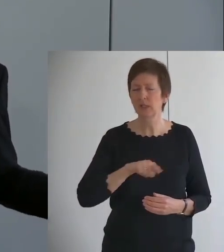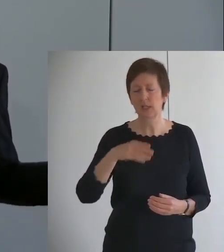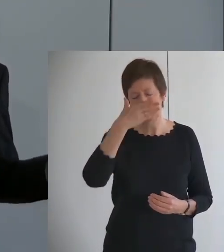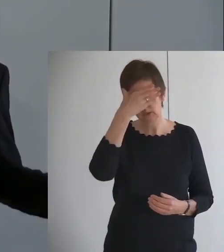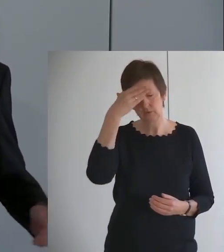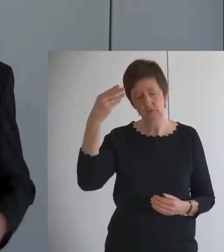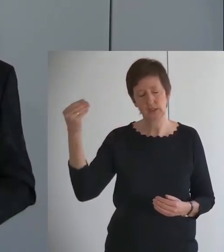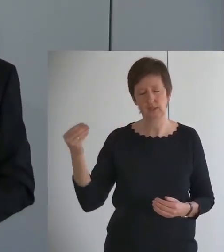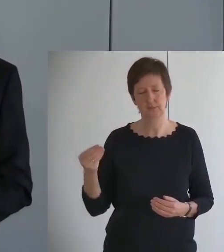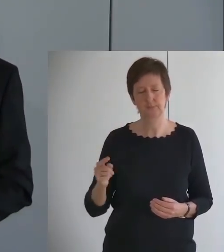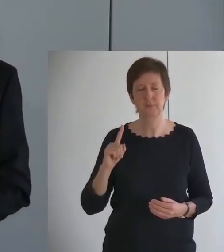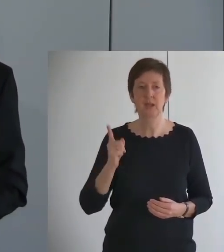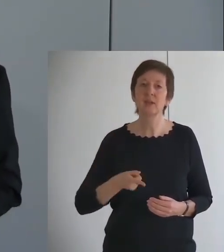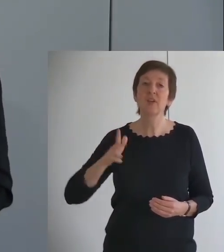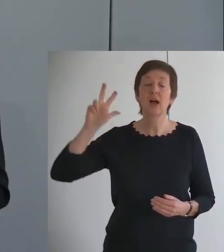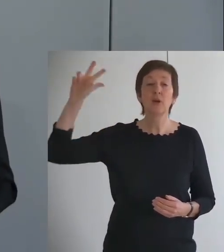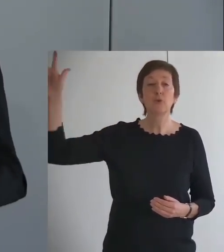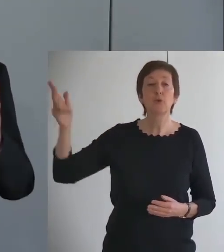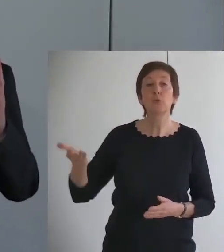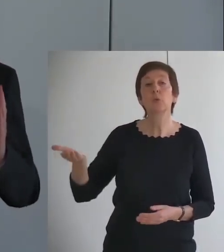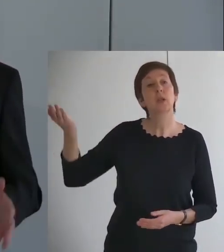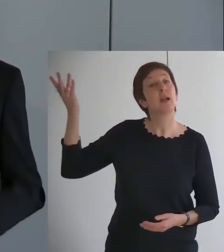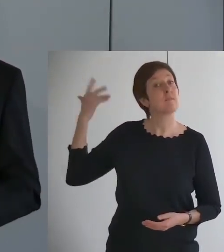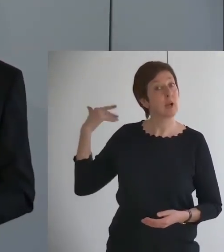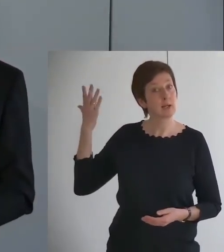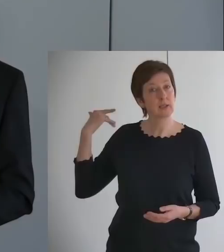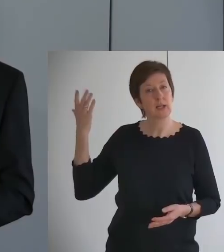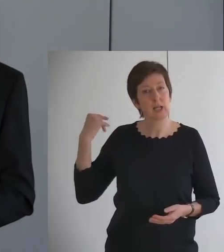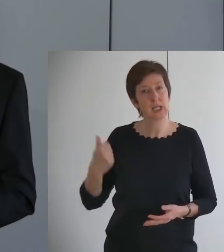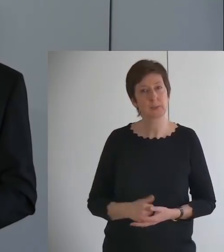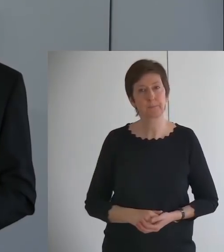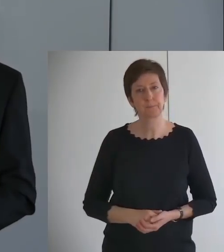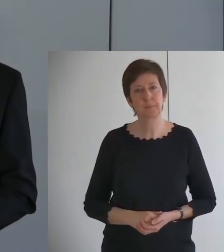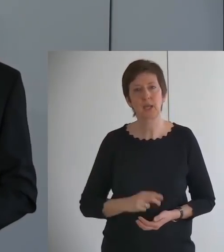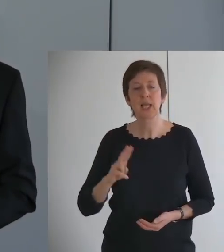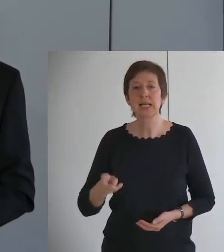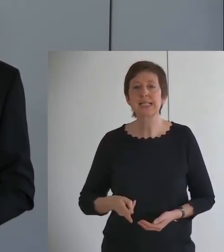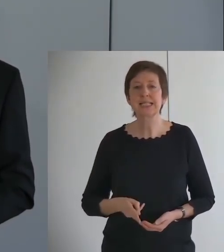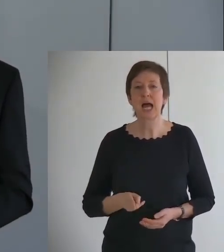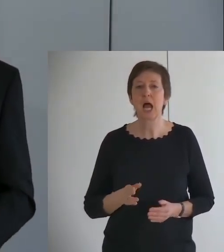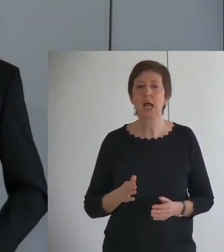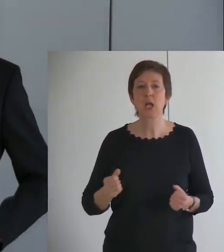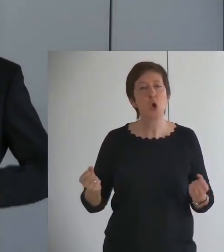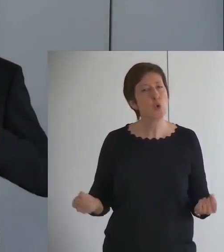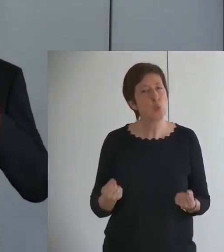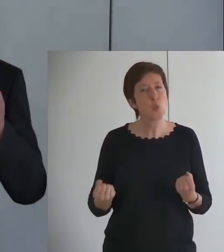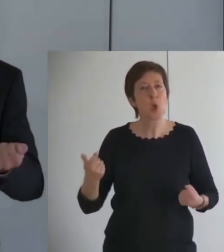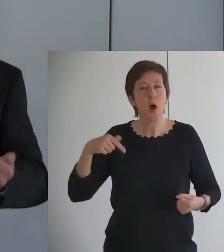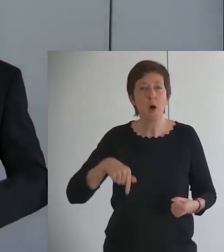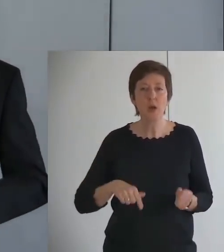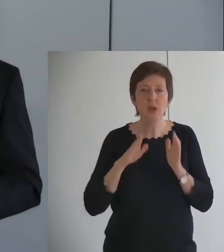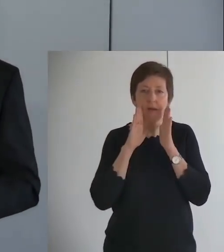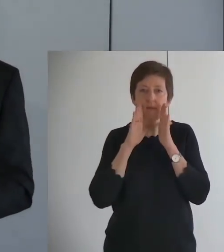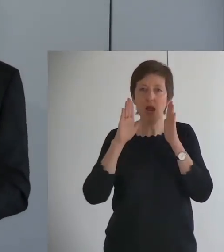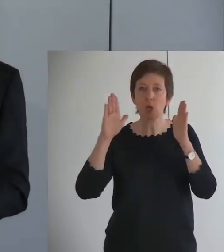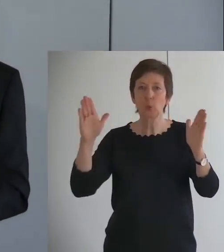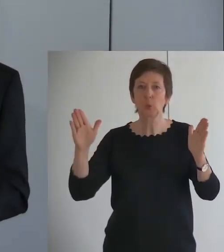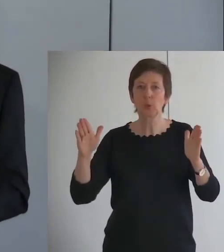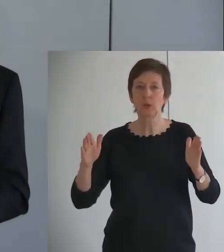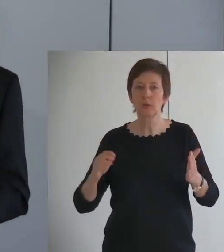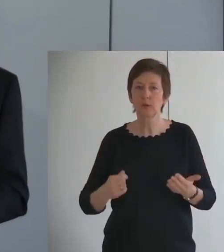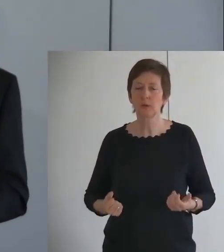in zurückliegender Zeit. Sein Tun auch heute verkündigen. Und uns auch